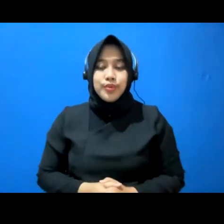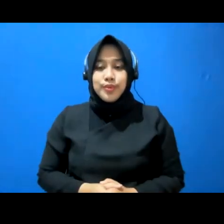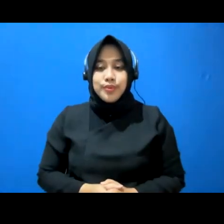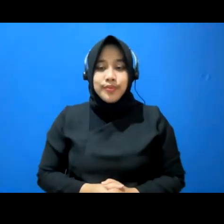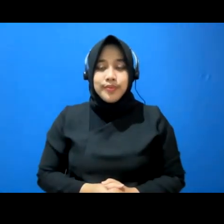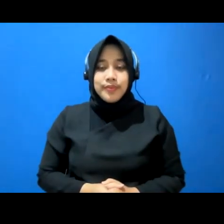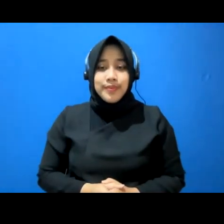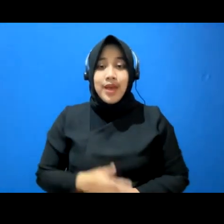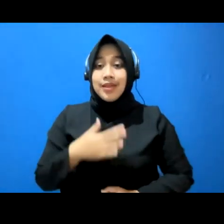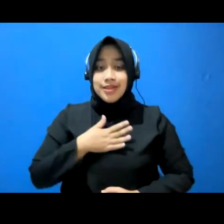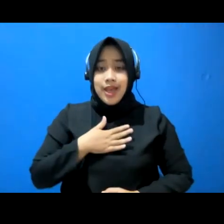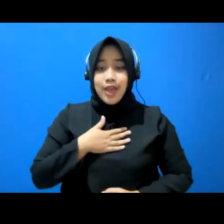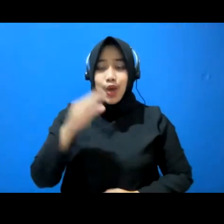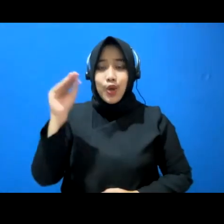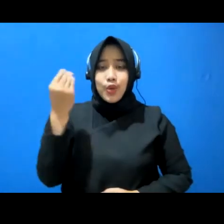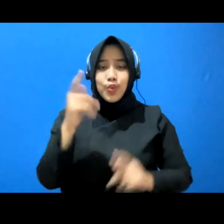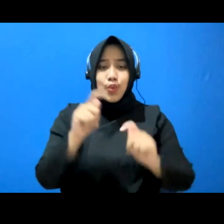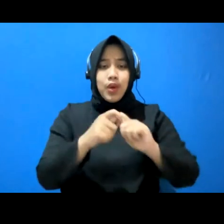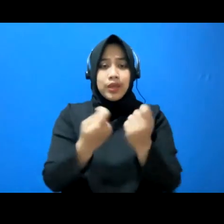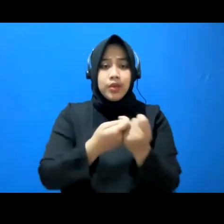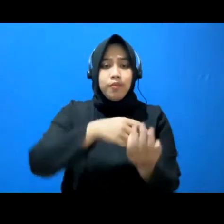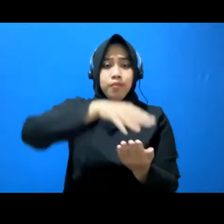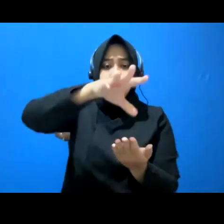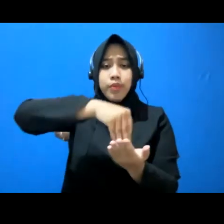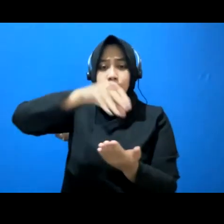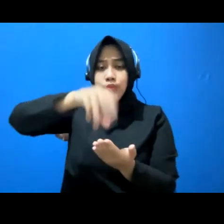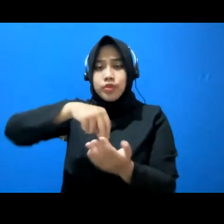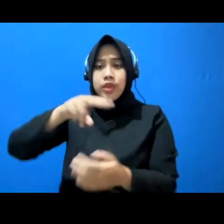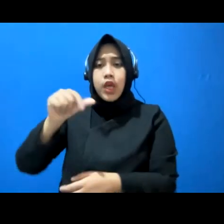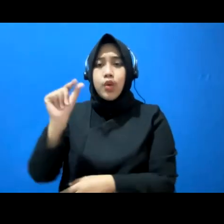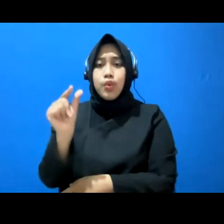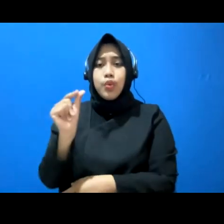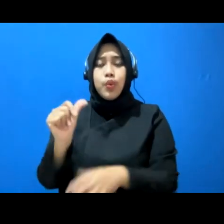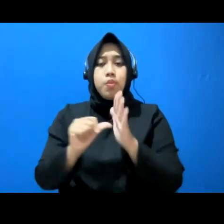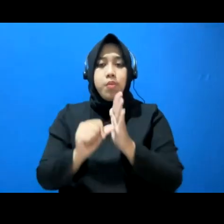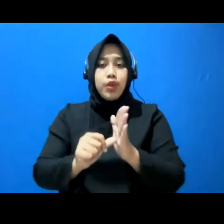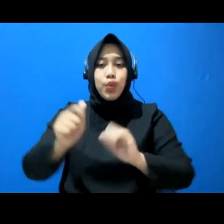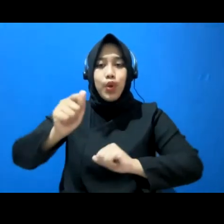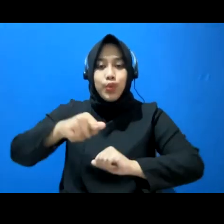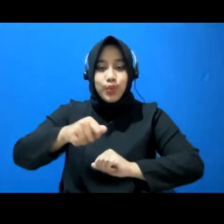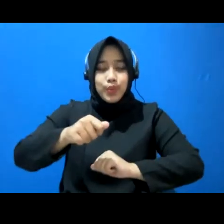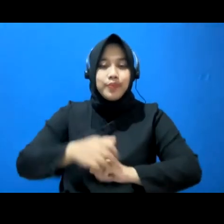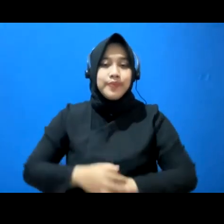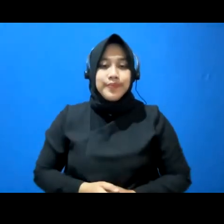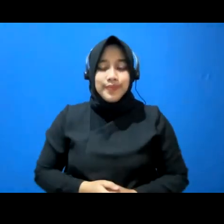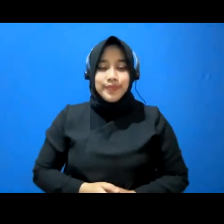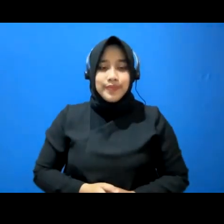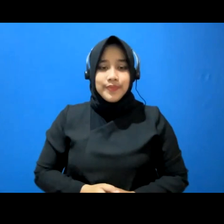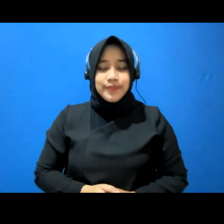saya juga ketua tim perumus RU bantuan hukum pada saat itu. Pada waktu